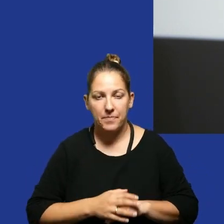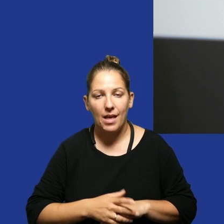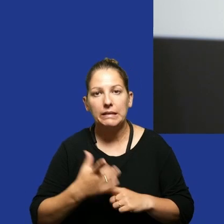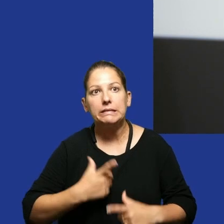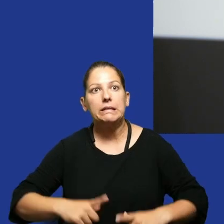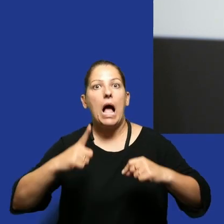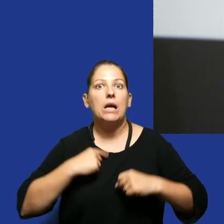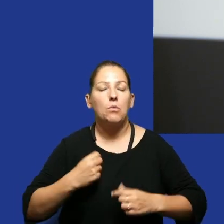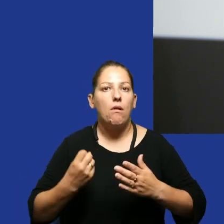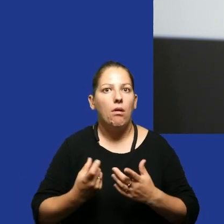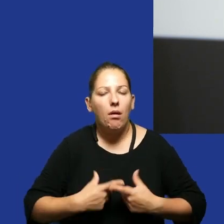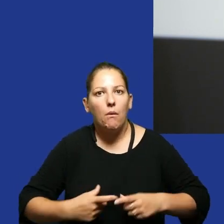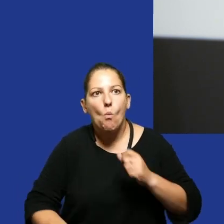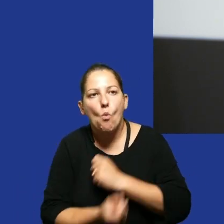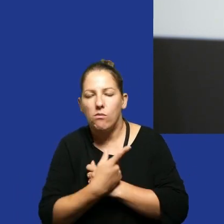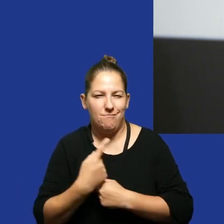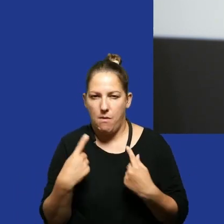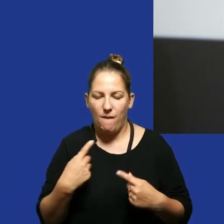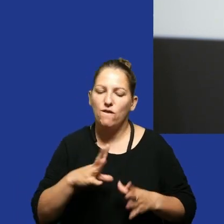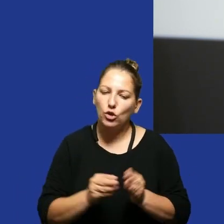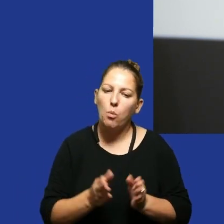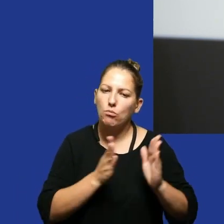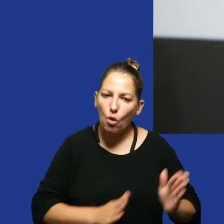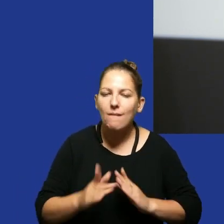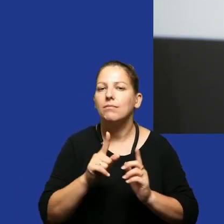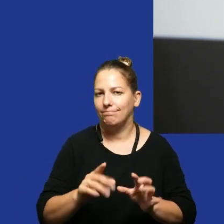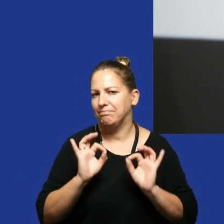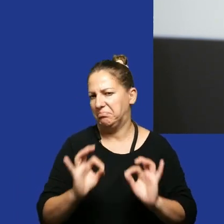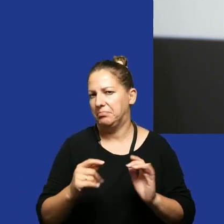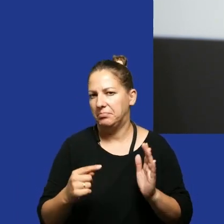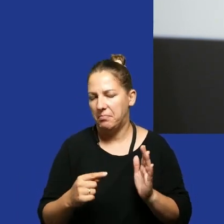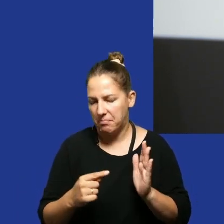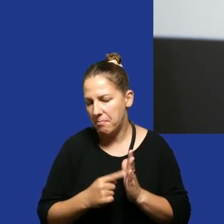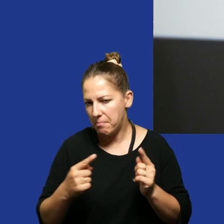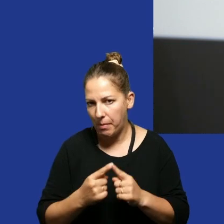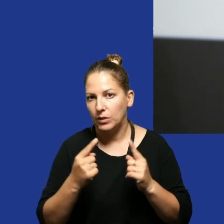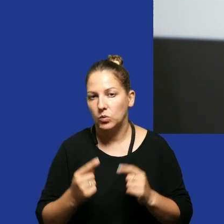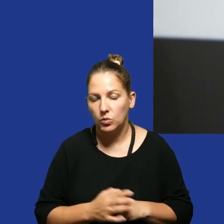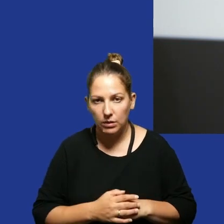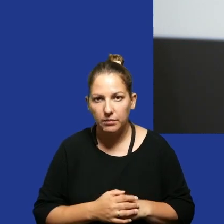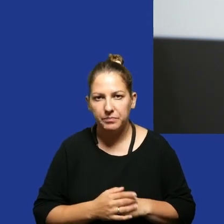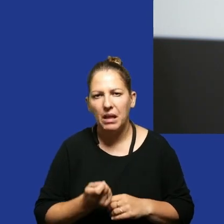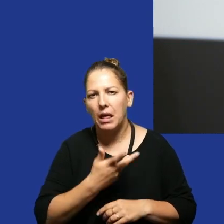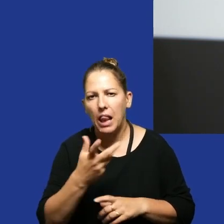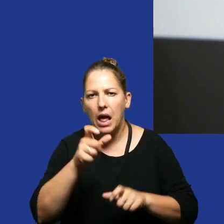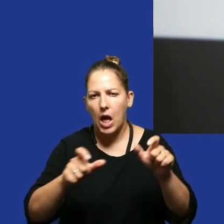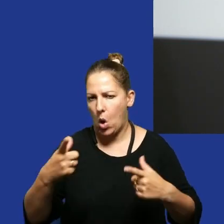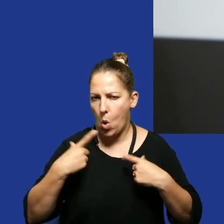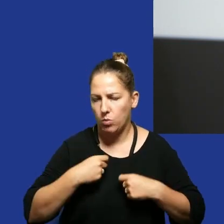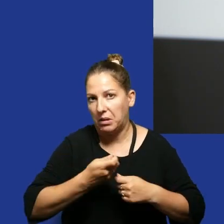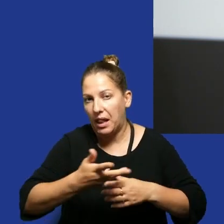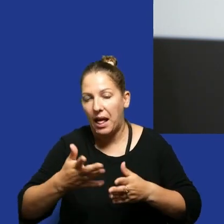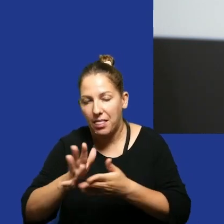zaskakuje po drodze właściwie wszystko co mieliśmy przygotowane to to się sprawdza najczęściej bo to robi przeważnie kilka kilkanaście osób tak